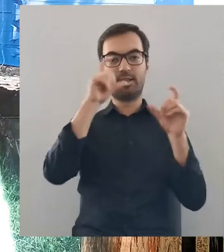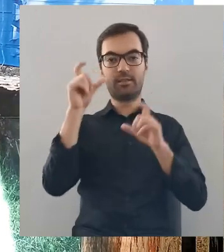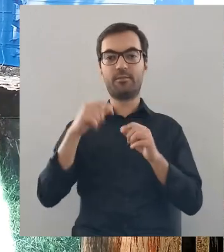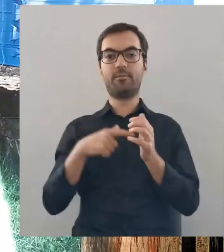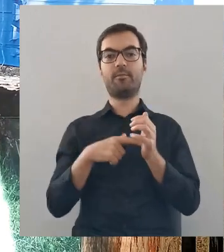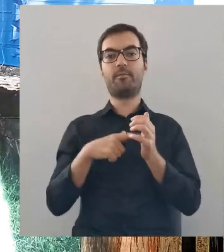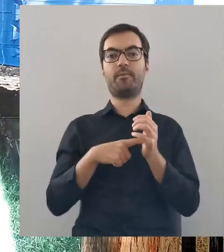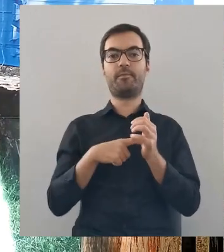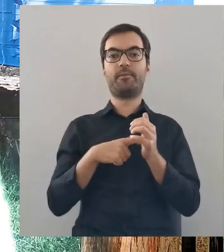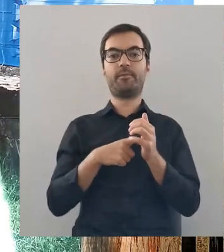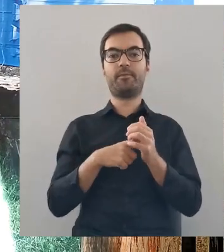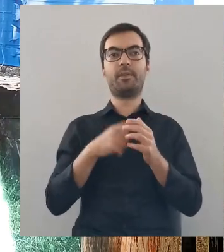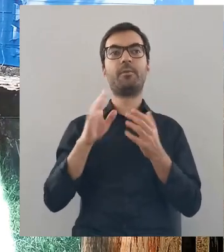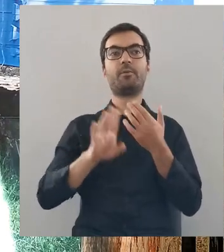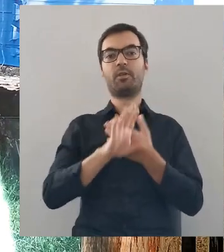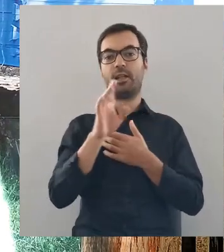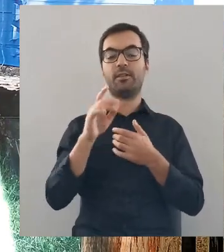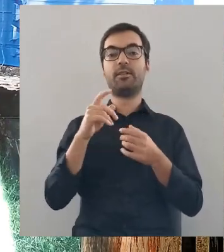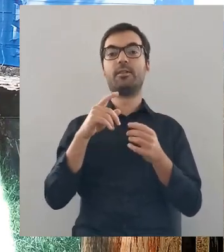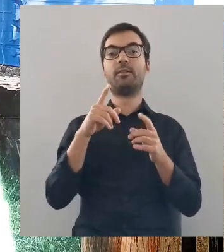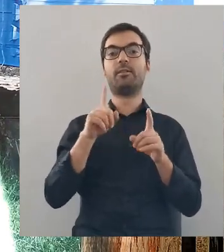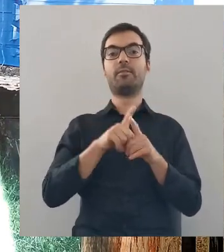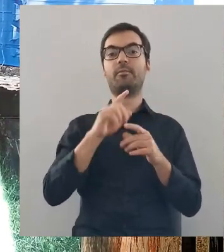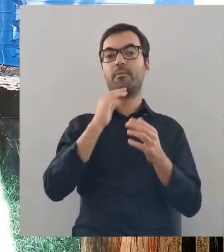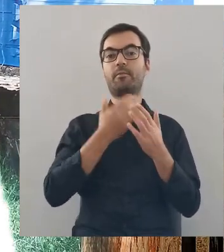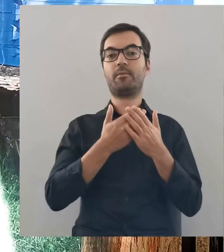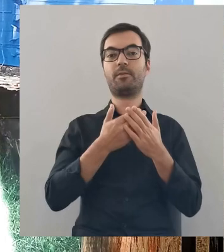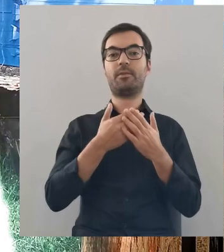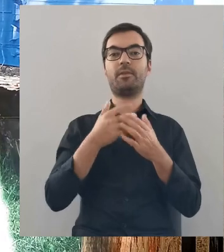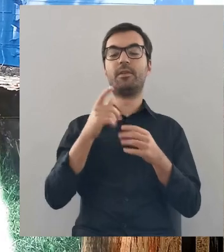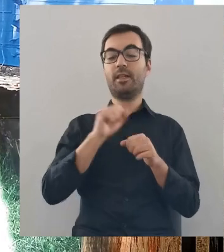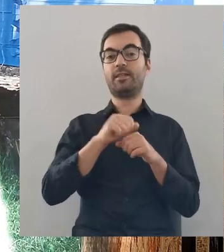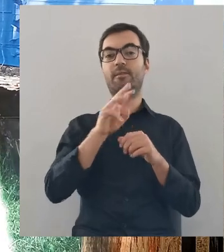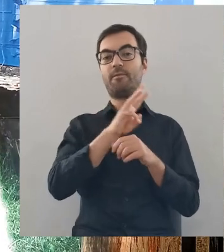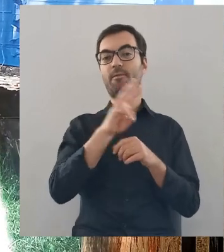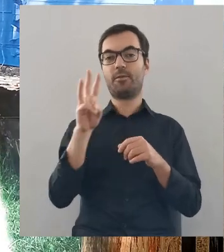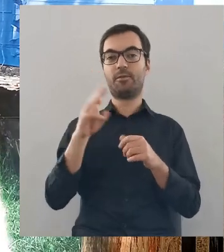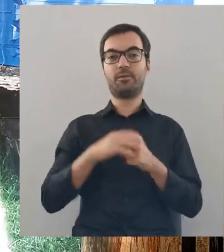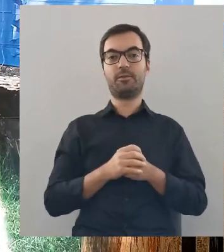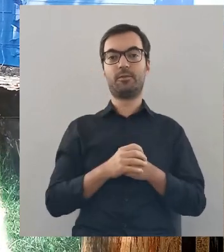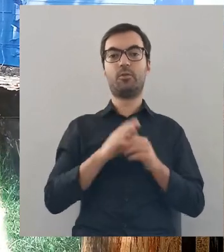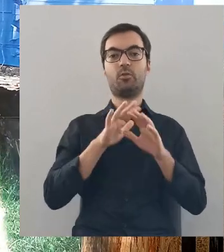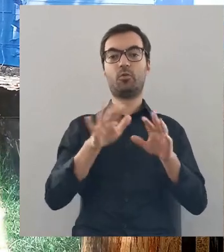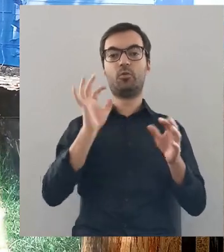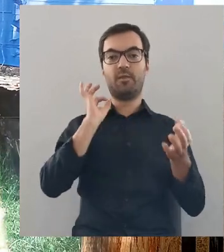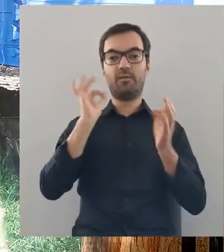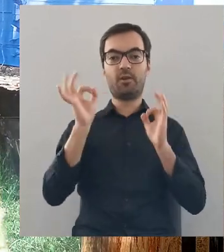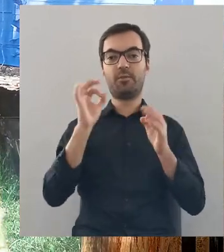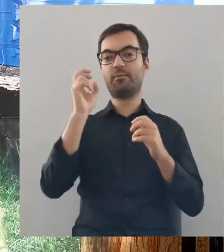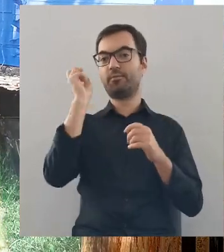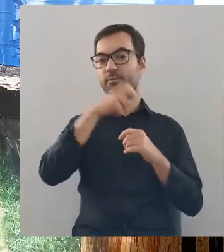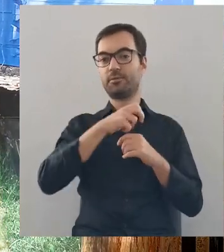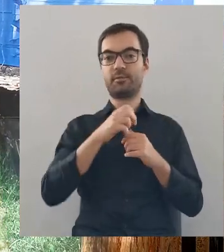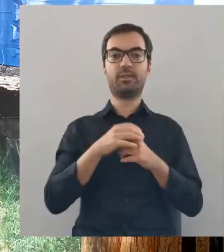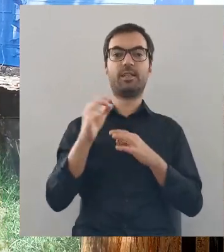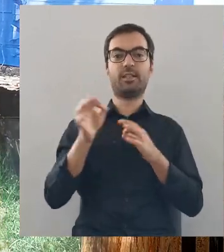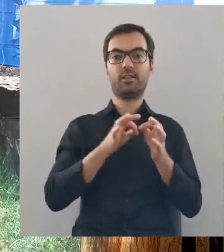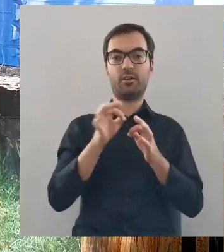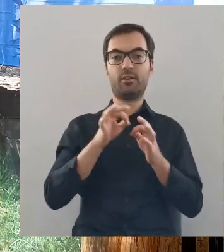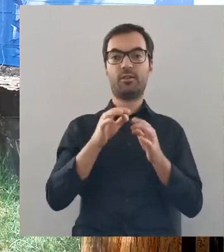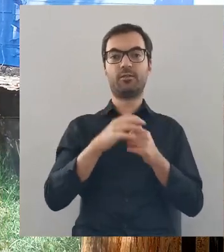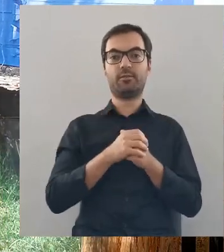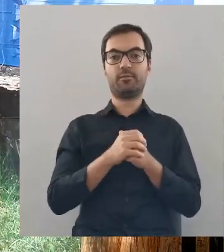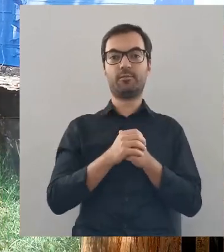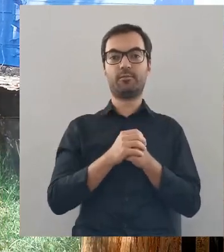poczytać, pooglądać zdjęcia. Przy okazji jeszcze wspomnę o takim serwisie, gdzie również Państwo znajdą mnóstwo informacji,